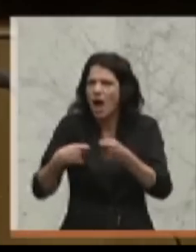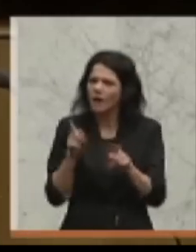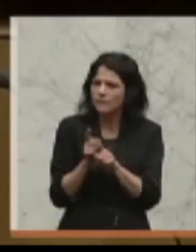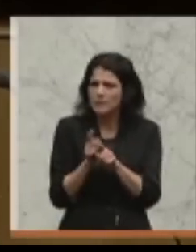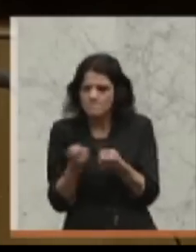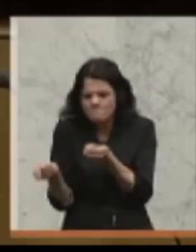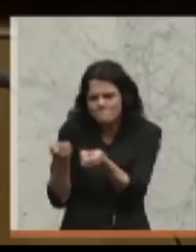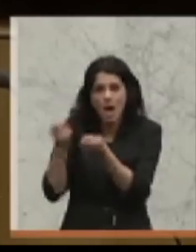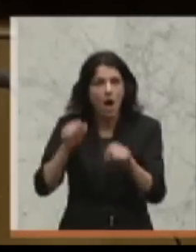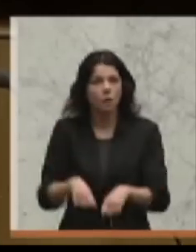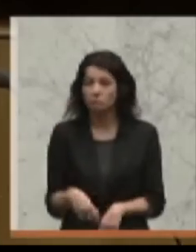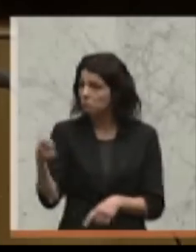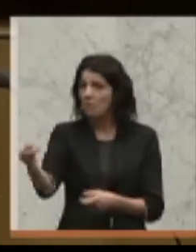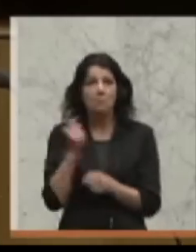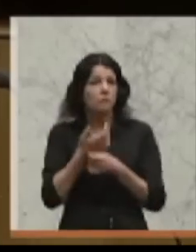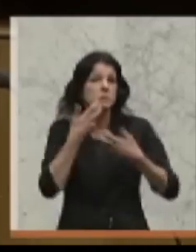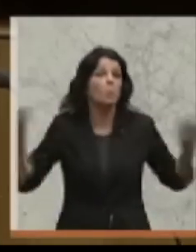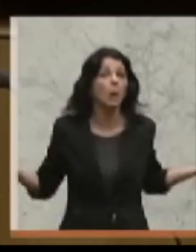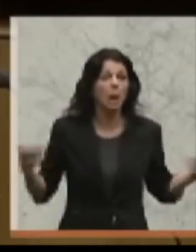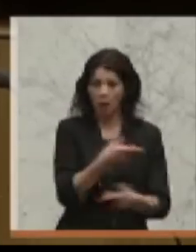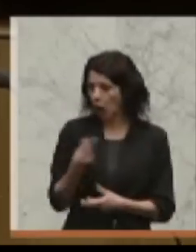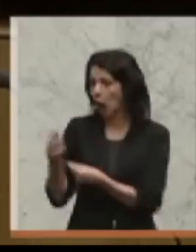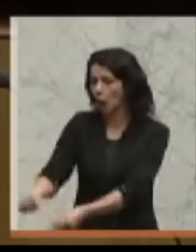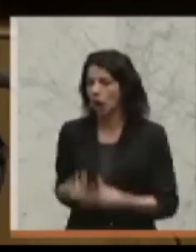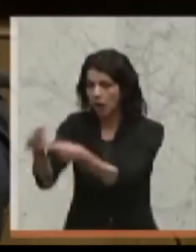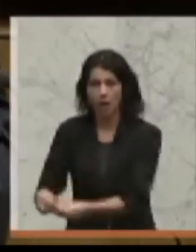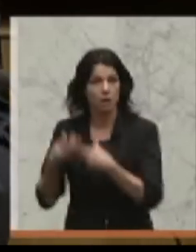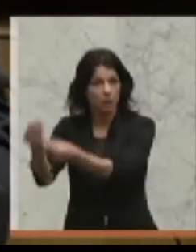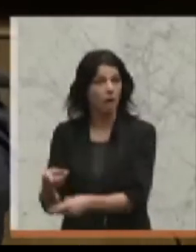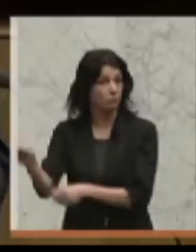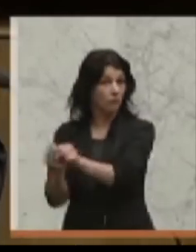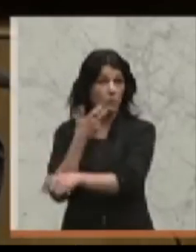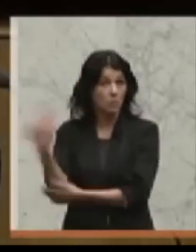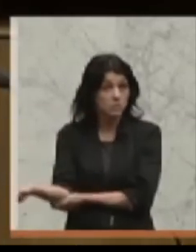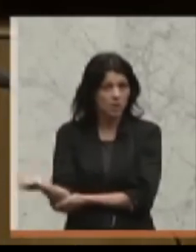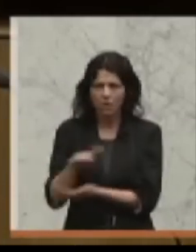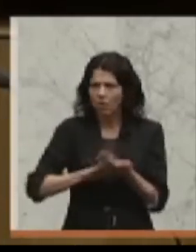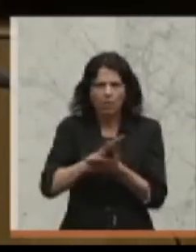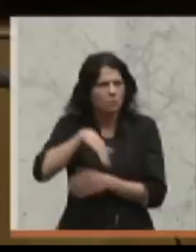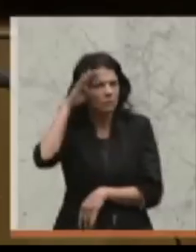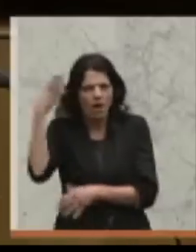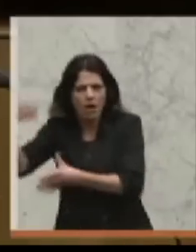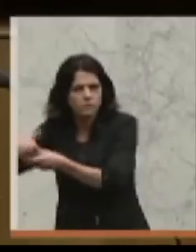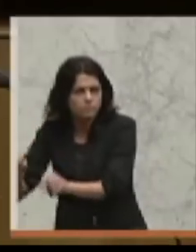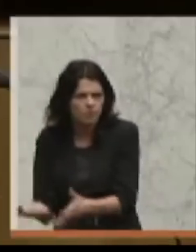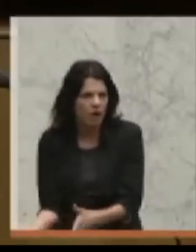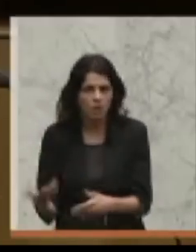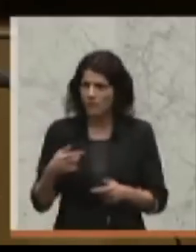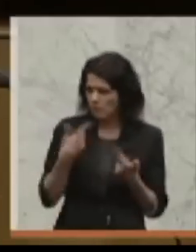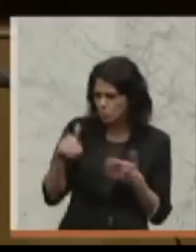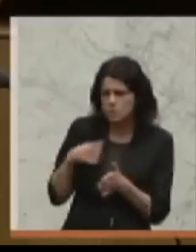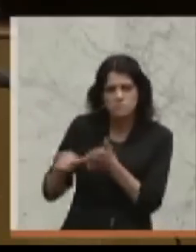und lassen, was sie wollen. Sie schießen Geld nach in Milliardenhöhe, wo sich kein Mensch mehr auskennt. So viele Nullen haben Ihre Zahlen schon.